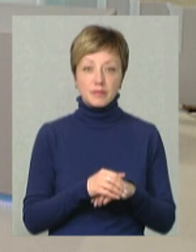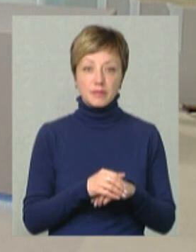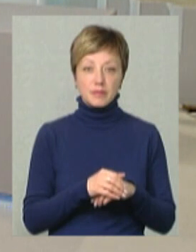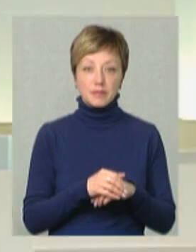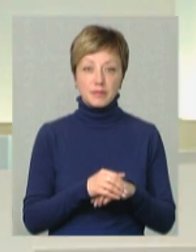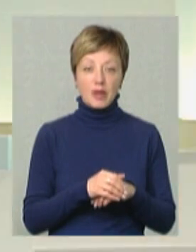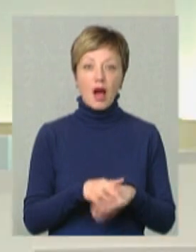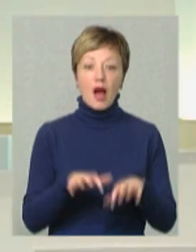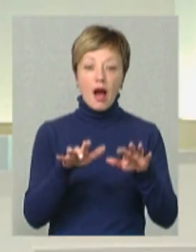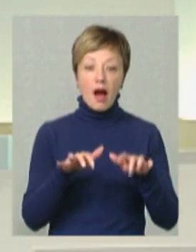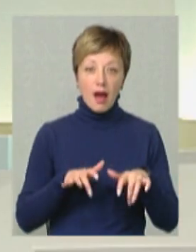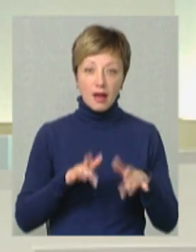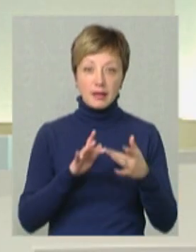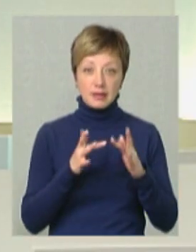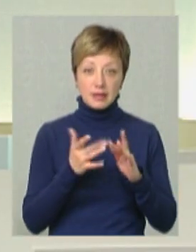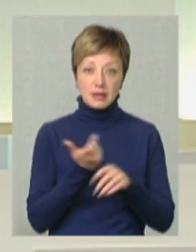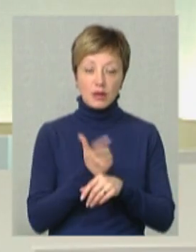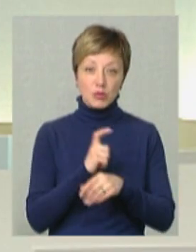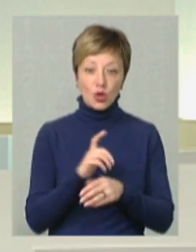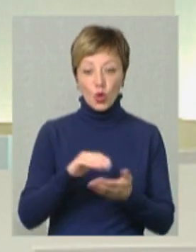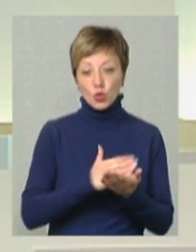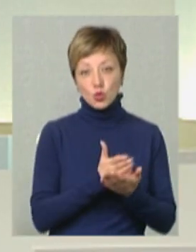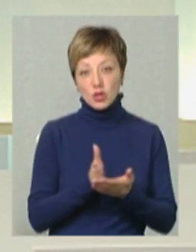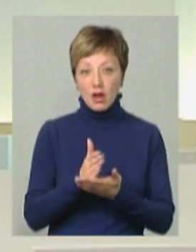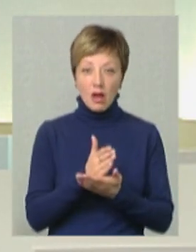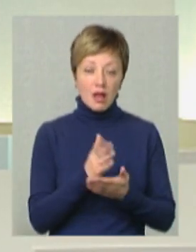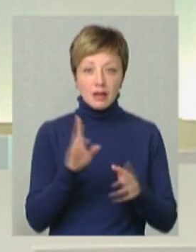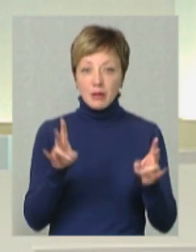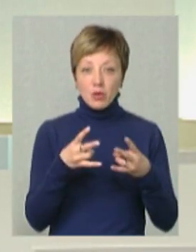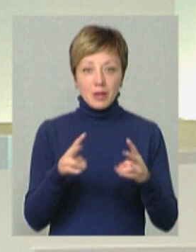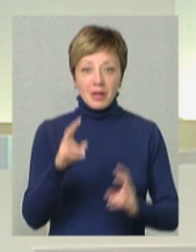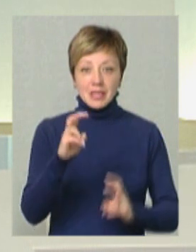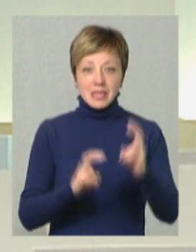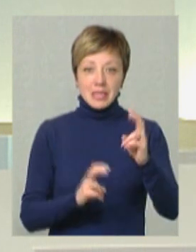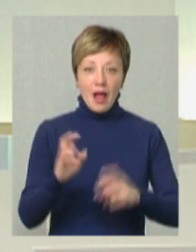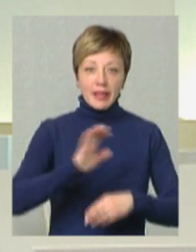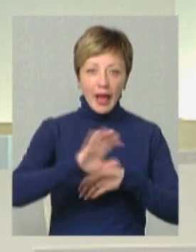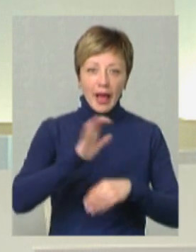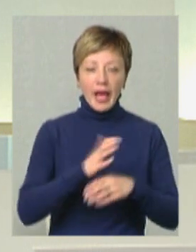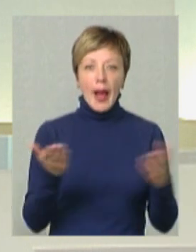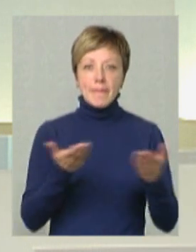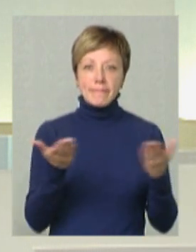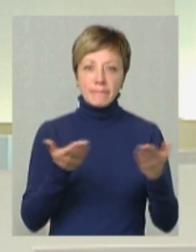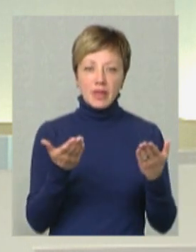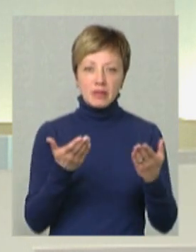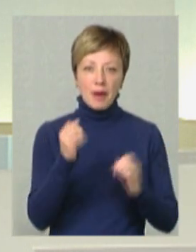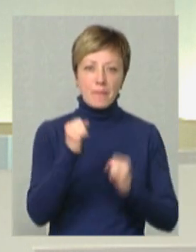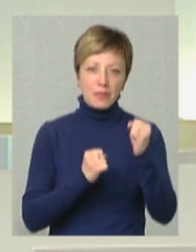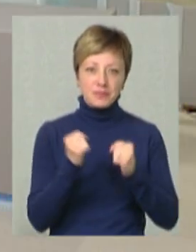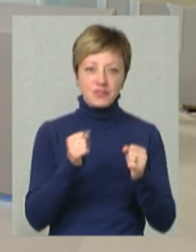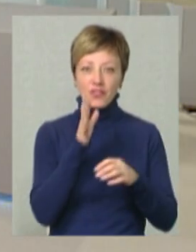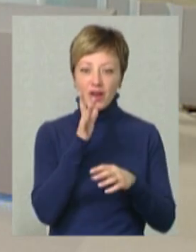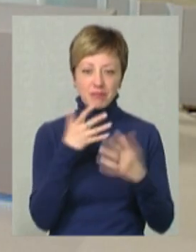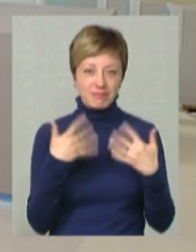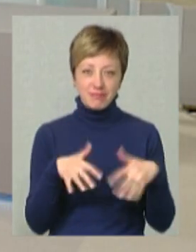Тобто, ІТ, вона найбільш гнучка, як ми казали, нам не потрібні станки, нам не потрібні там якісь… І не потрібен